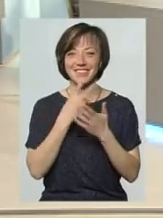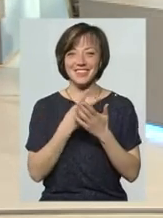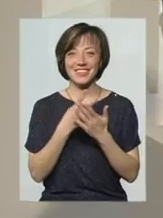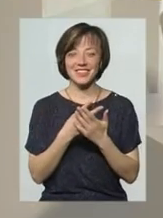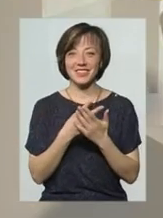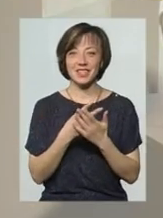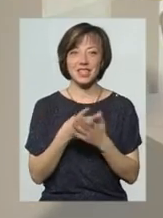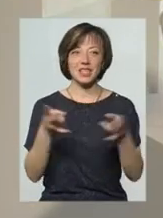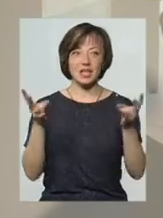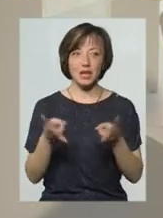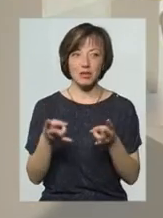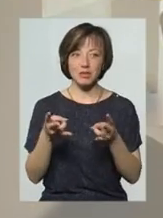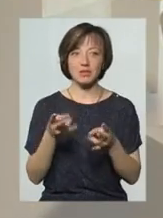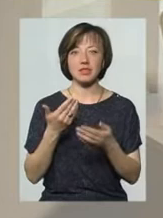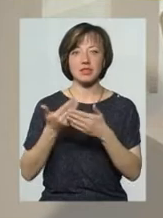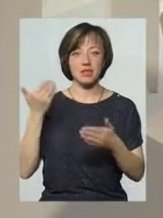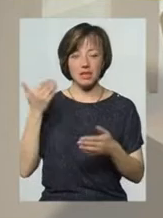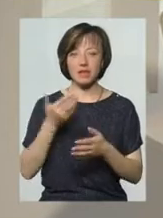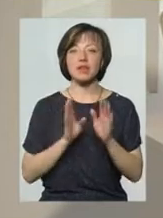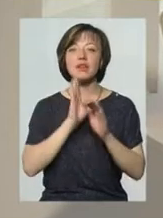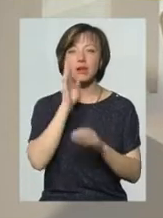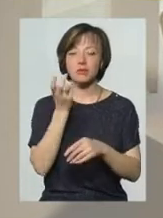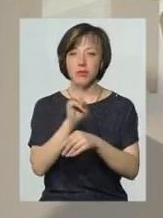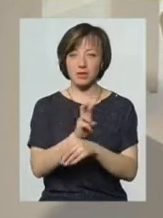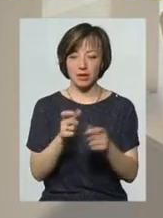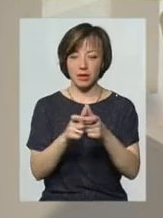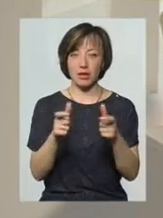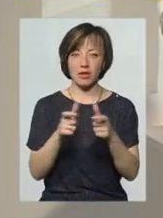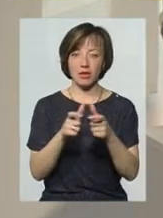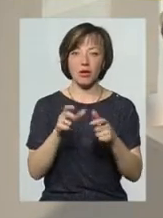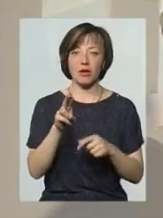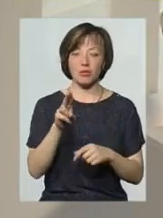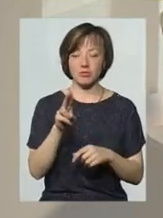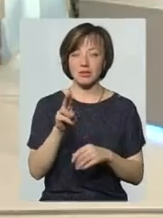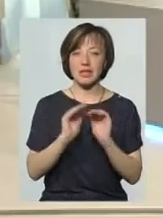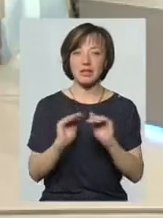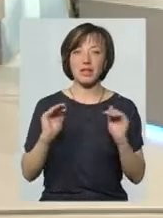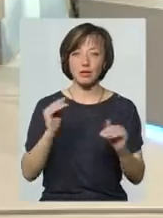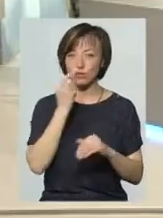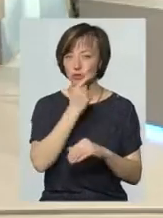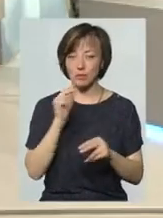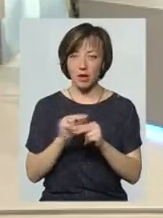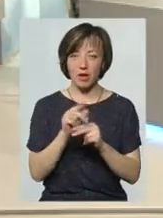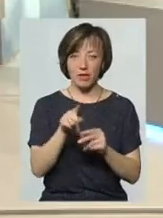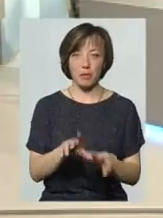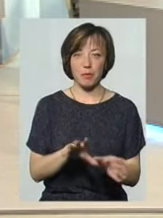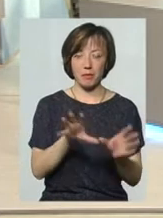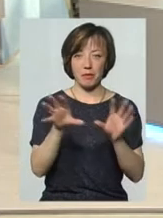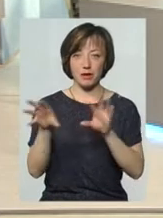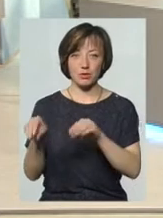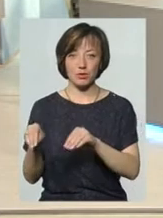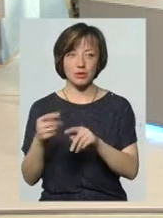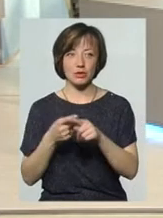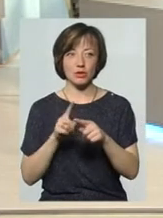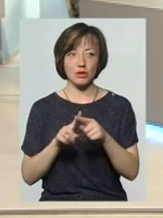Там треба, щоб завчасно взяти талончик, рано прийти на Неприбузьку-Подільську, перепрошую. Ви переносите цю